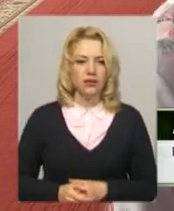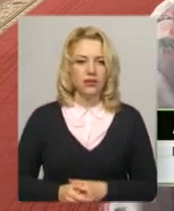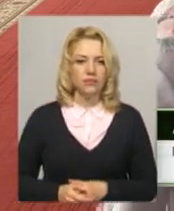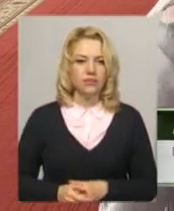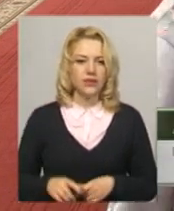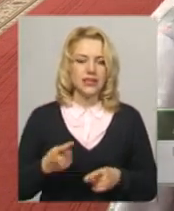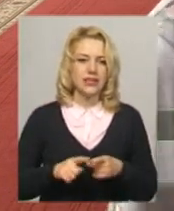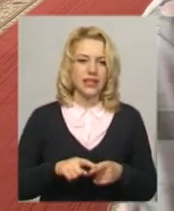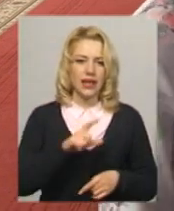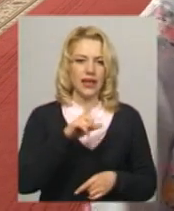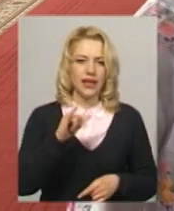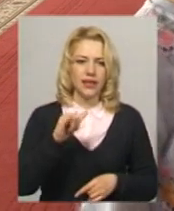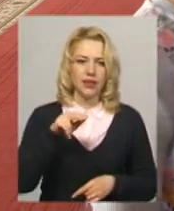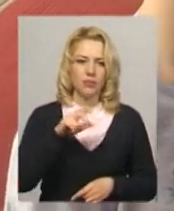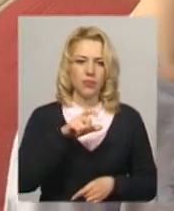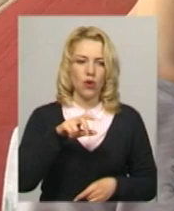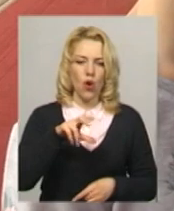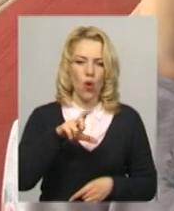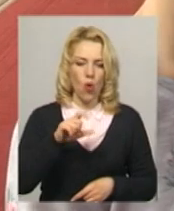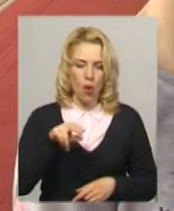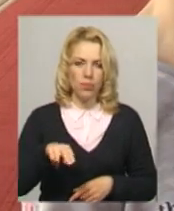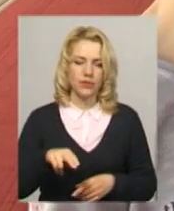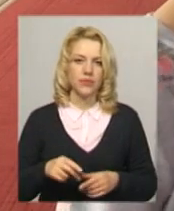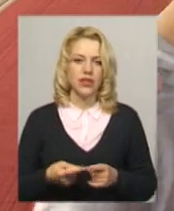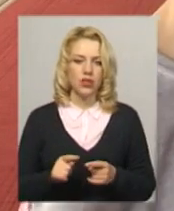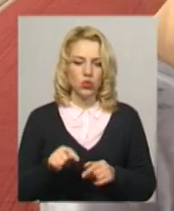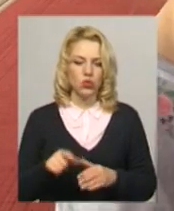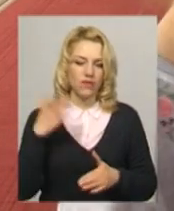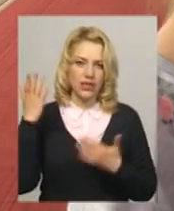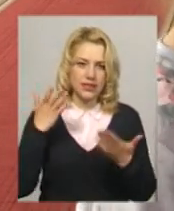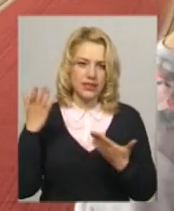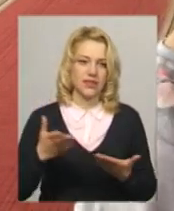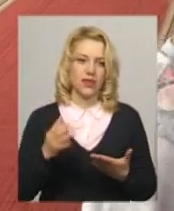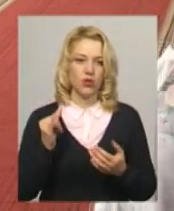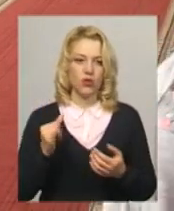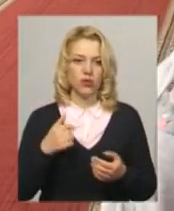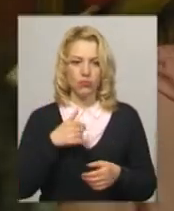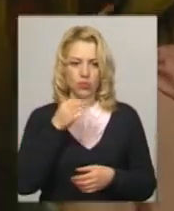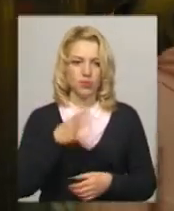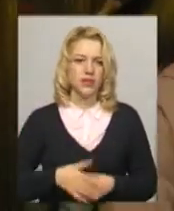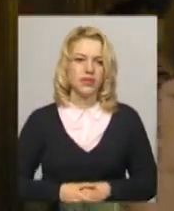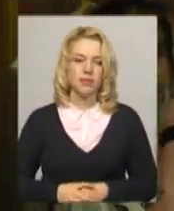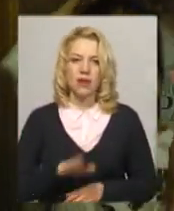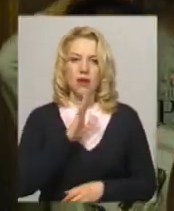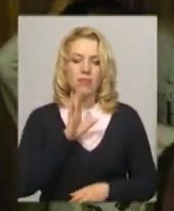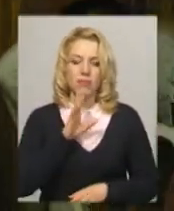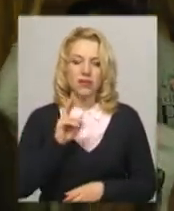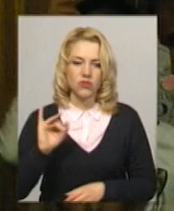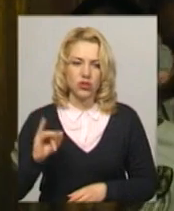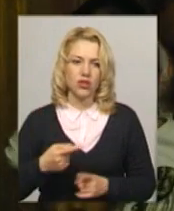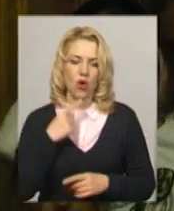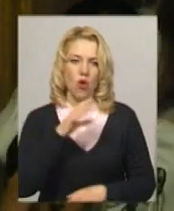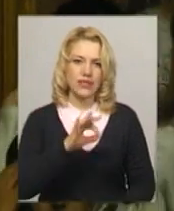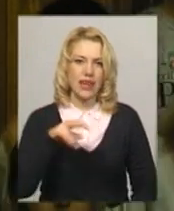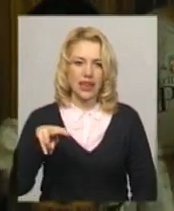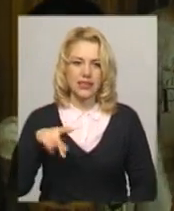це хіп-хоп, стиль танцю, хіп-хоп. Тут весело і подобається. Мама дівчинки Оксана Лиса